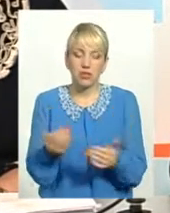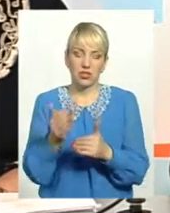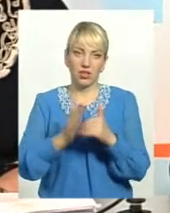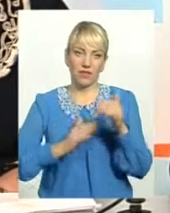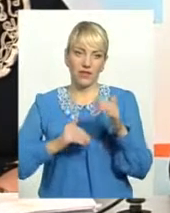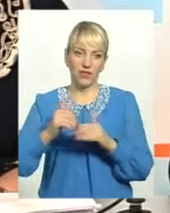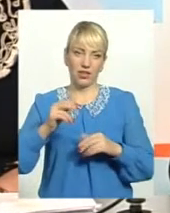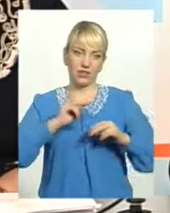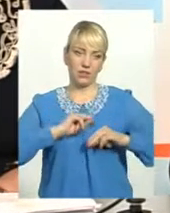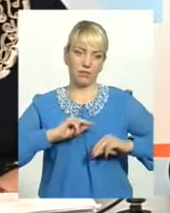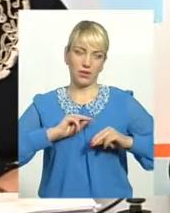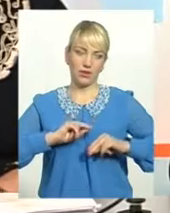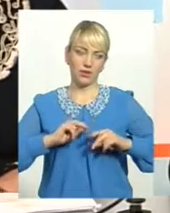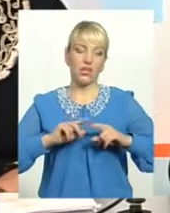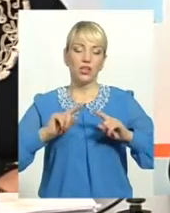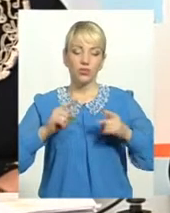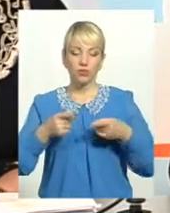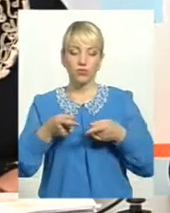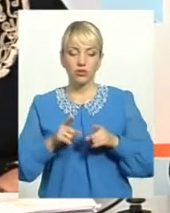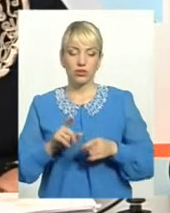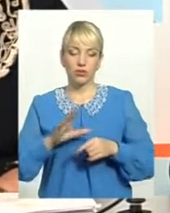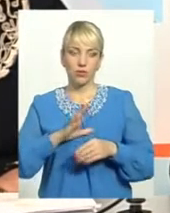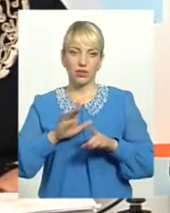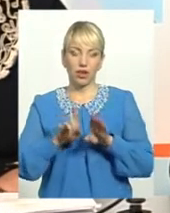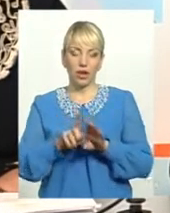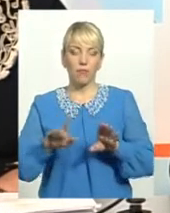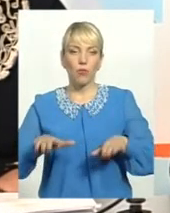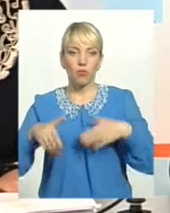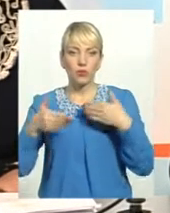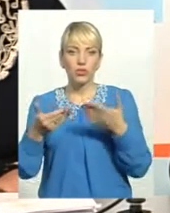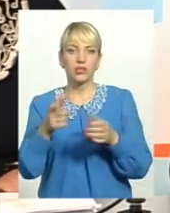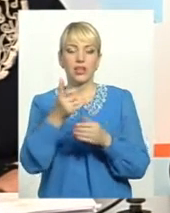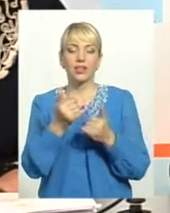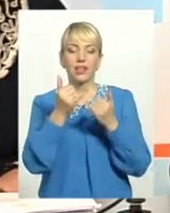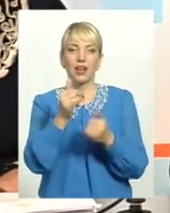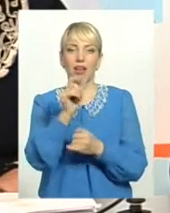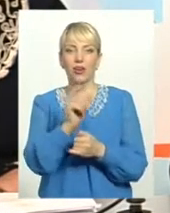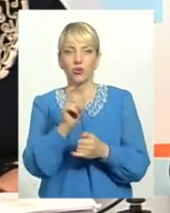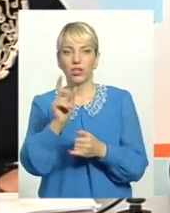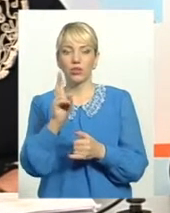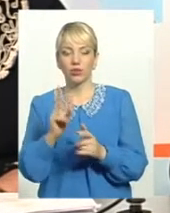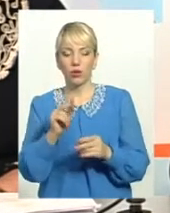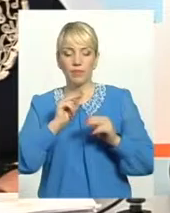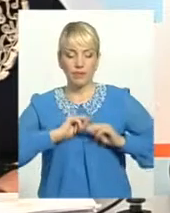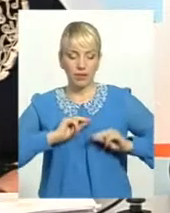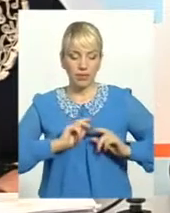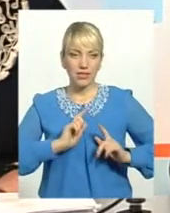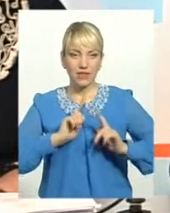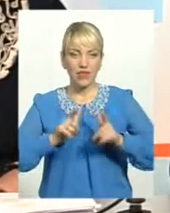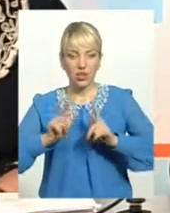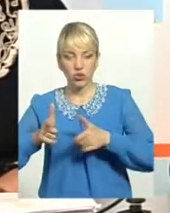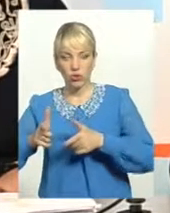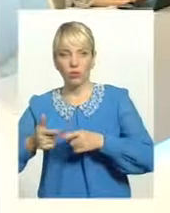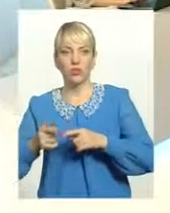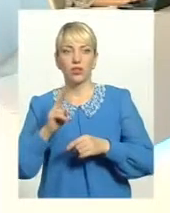Для найнижчої. Тому вчора дійсно була така пропозиція для тих людей, які працевлаштовуються, які працюють, вже